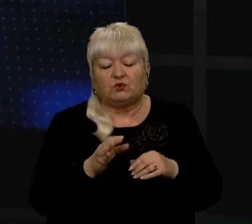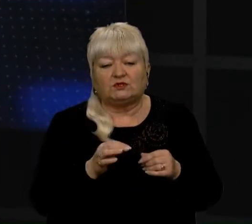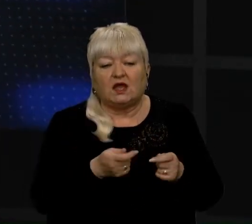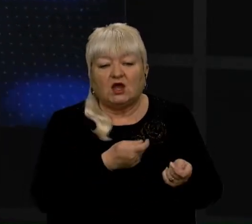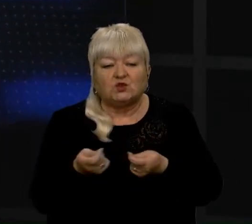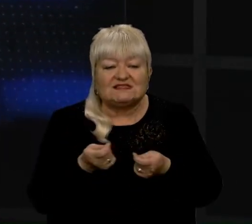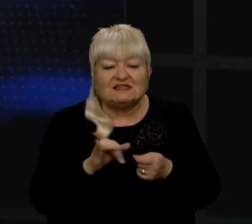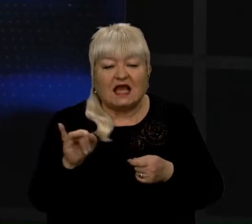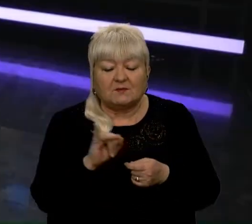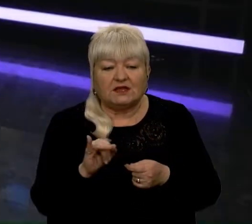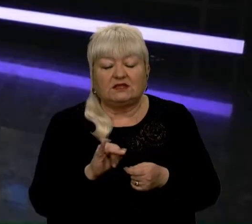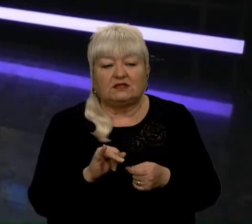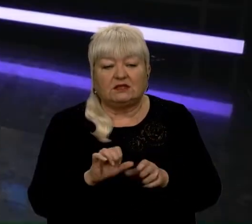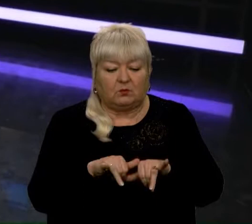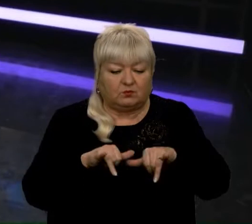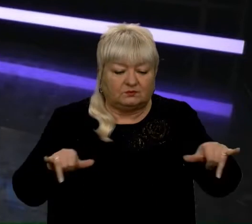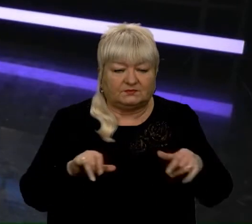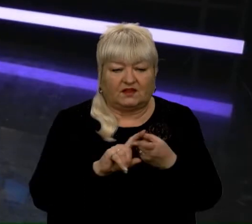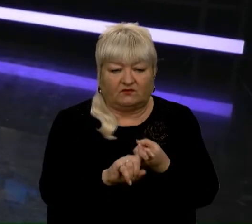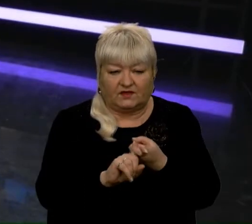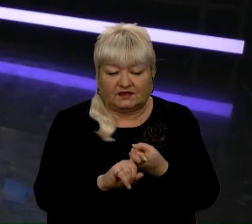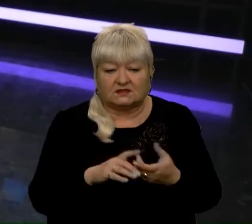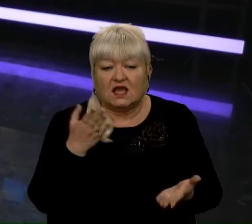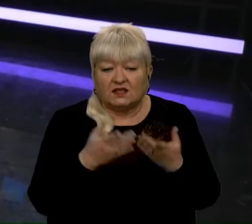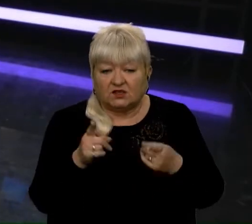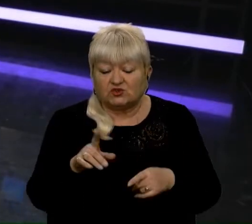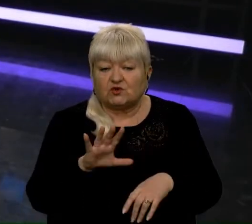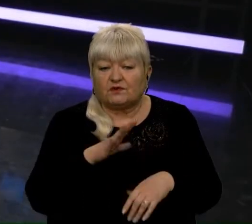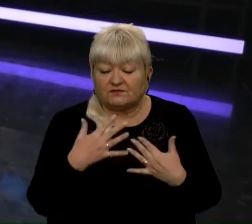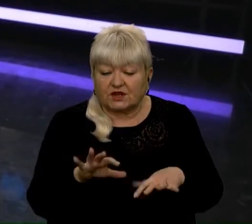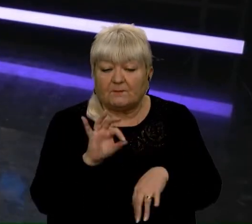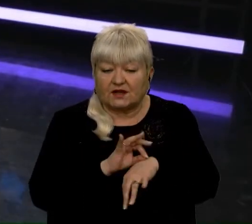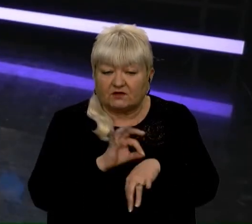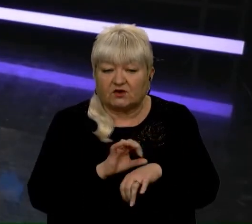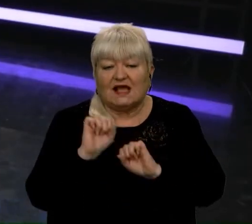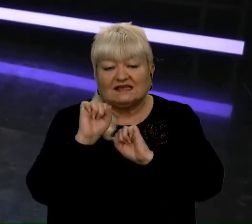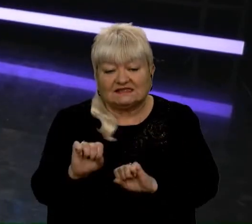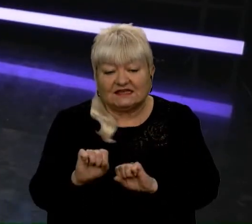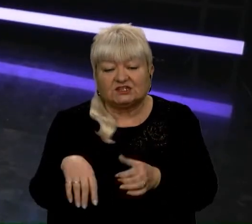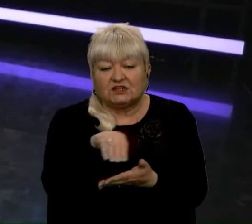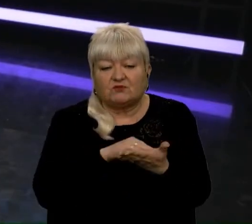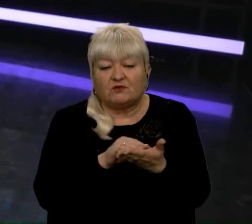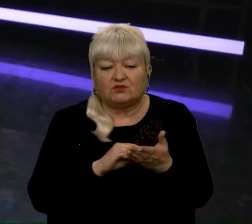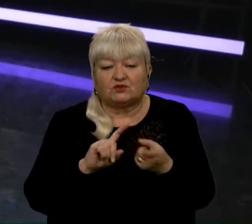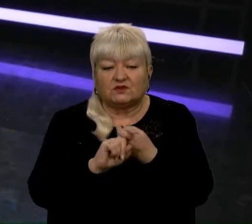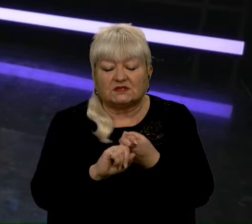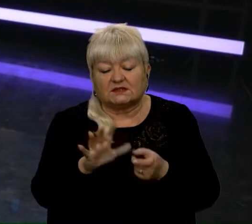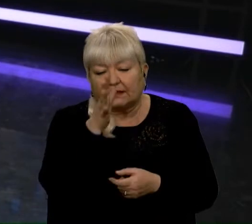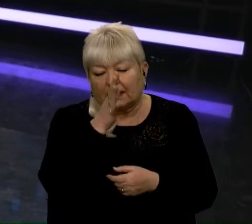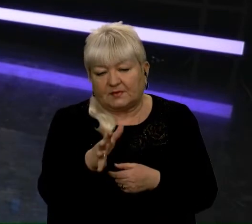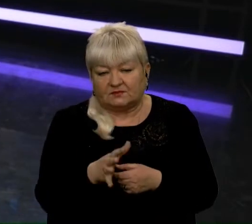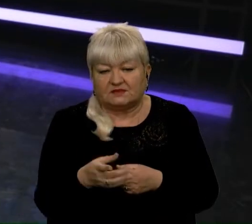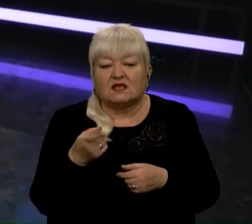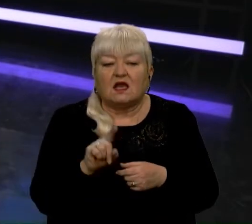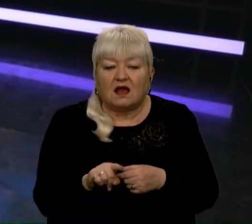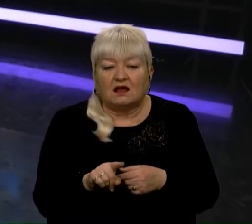одужали. Якщо ви перехворіли, то захищені від повторного зараження на 5 місяців принаймні. Але